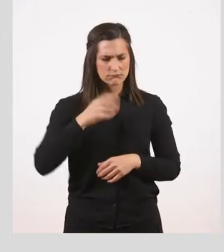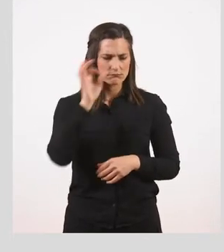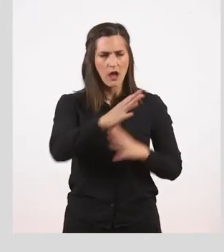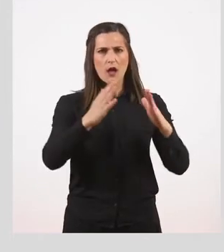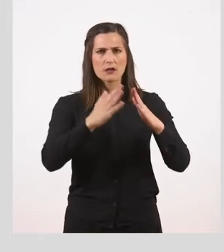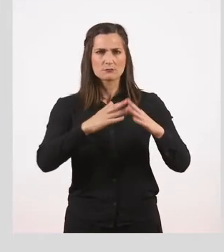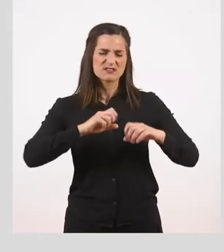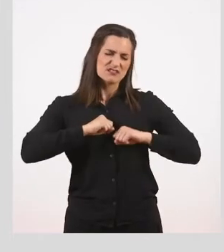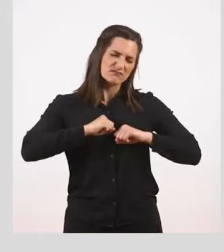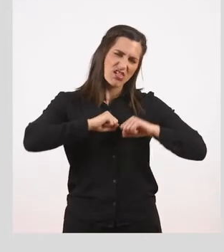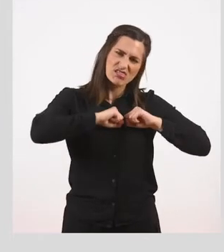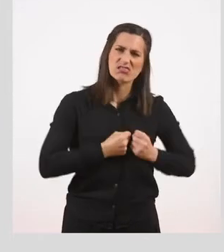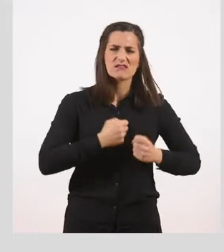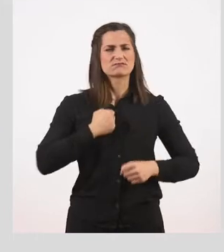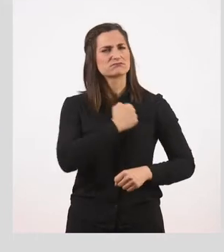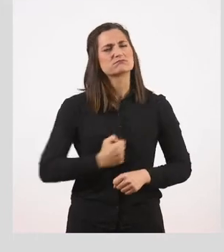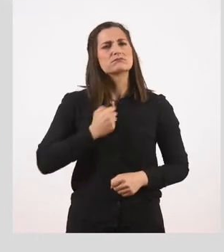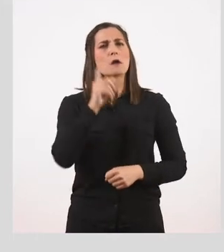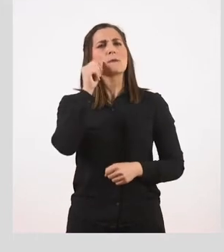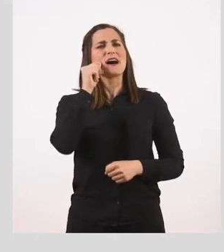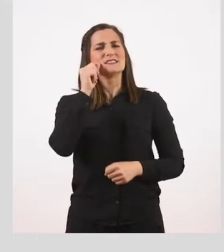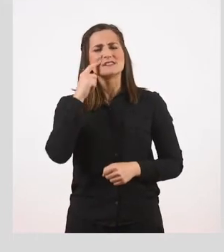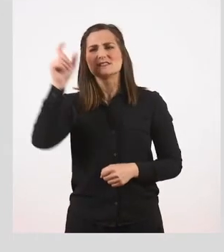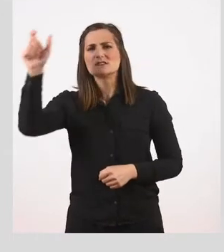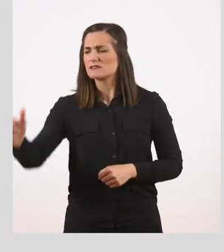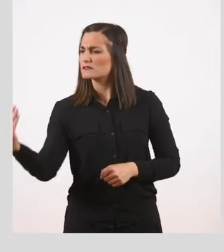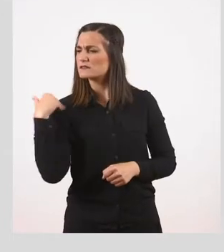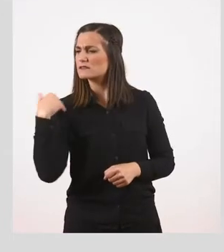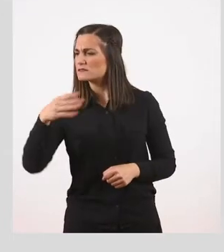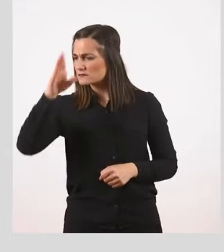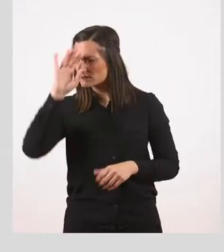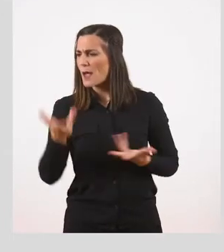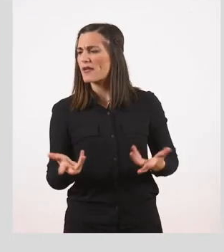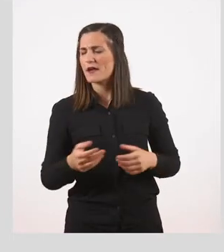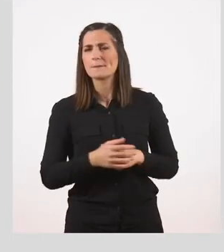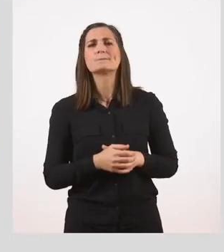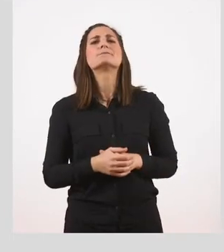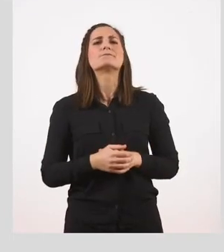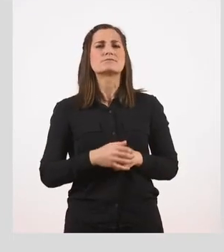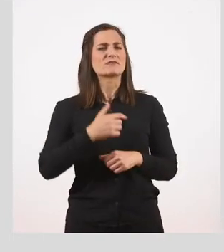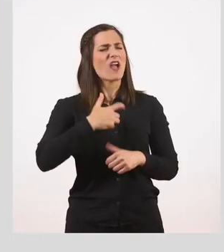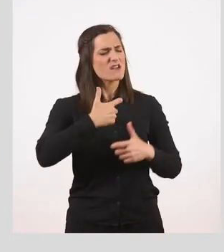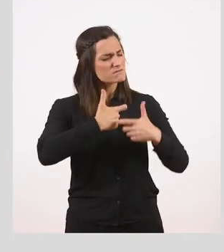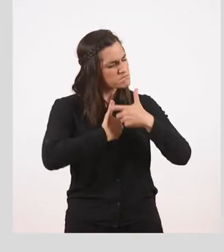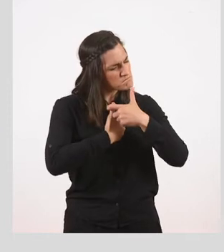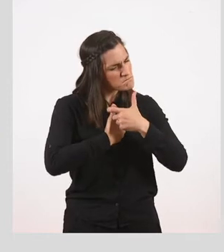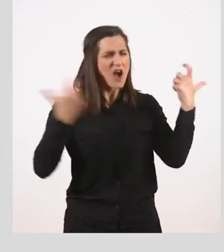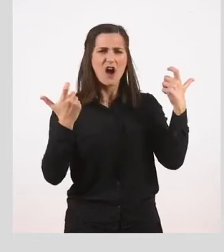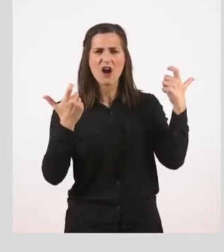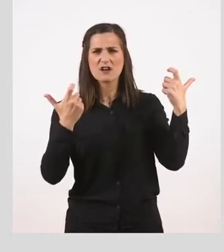σπίτι. Ο μπαμπάς μου που ήταν εκεί με ρώτησε τι είχα. Και τότε φώναξα.